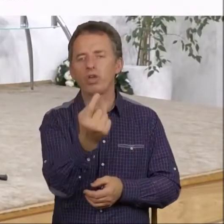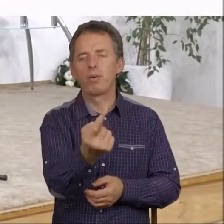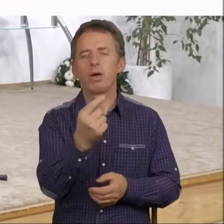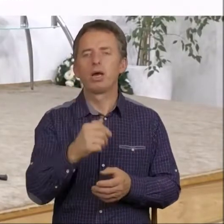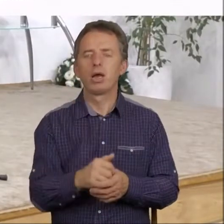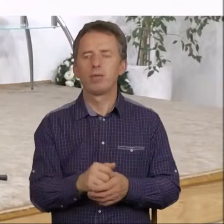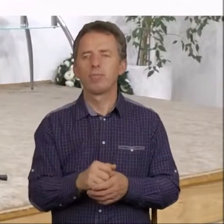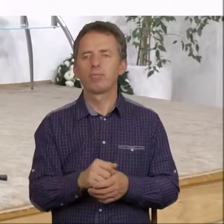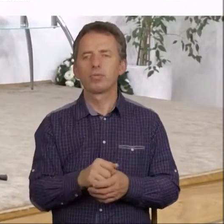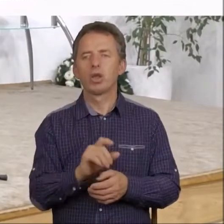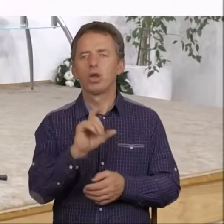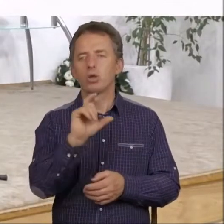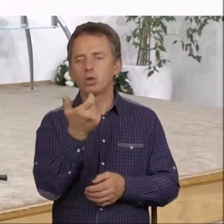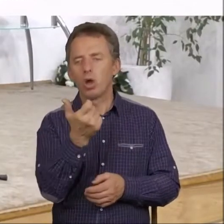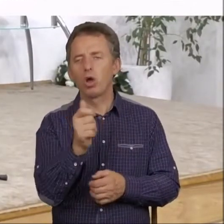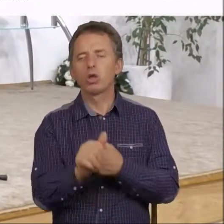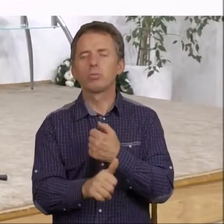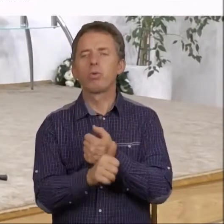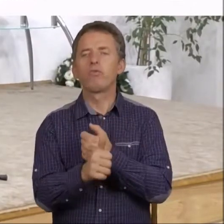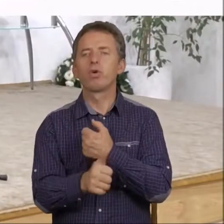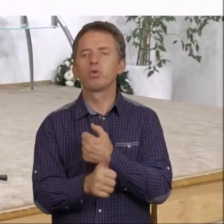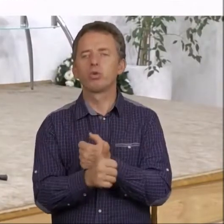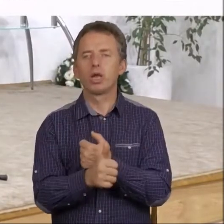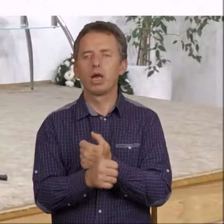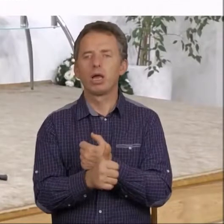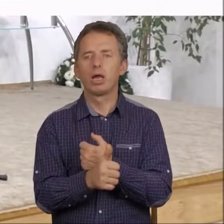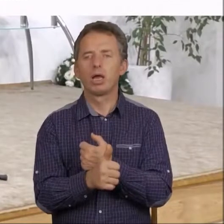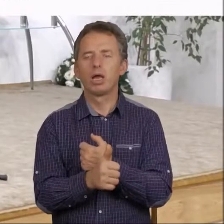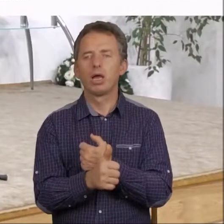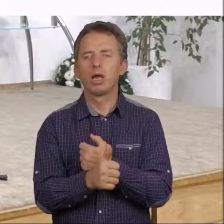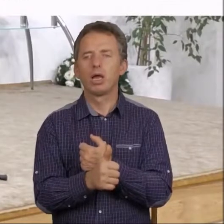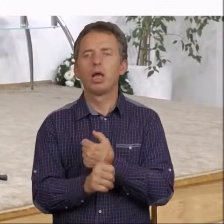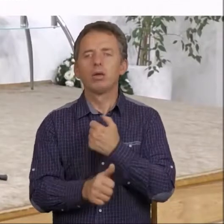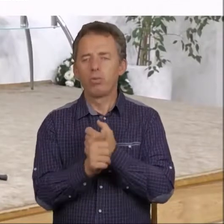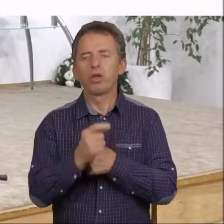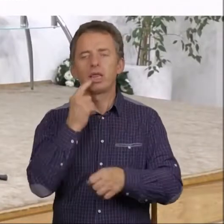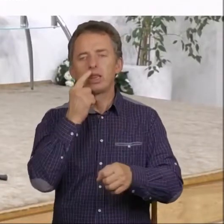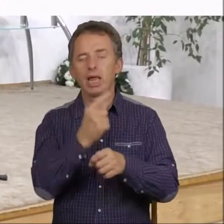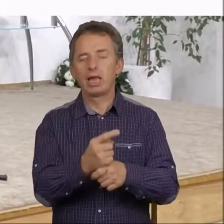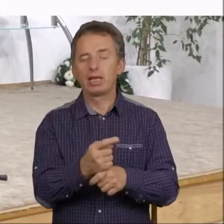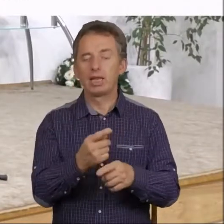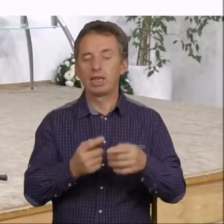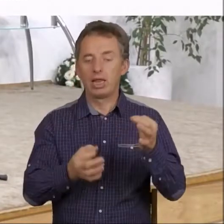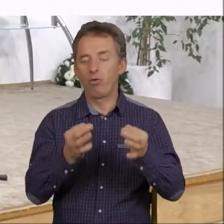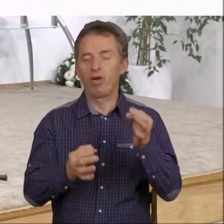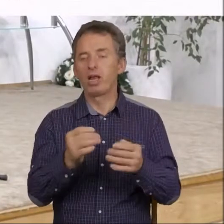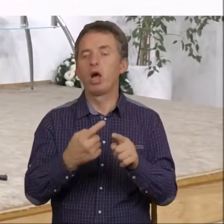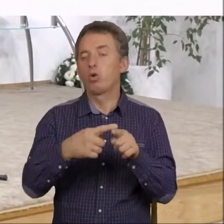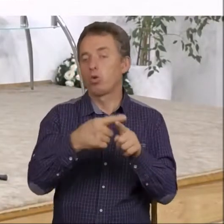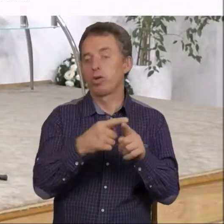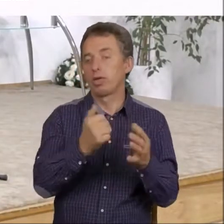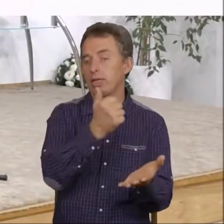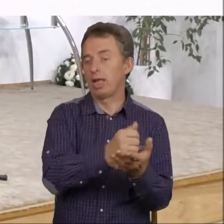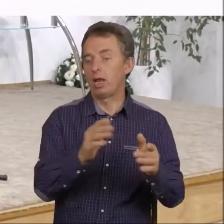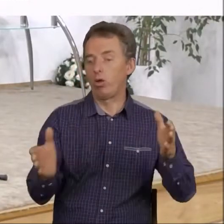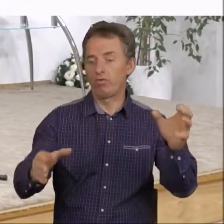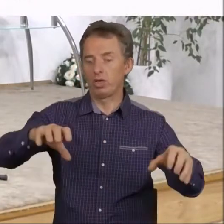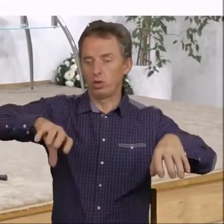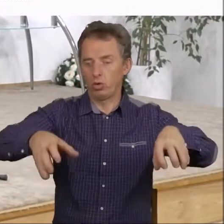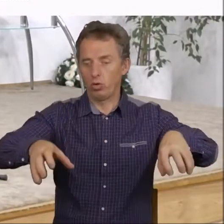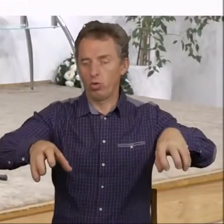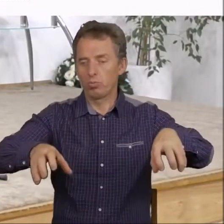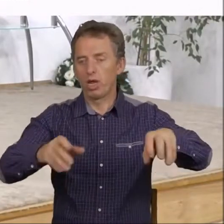I to spowoduje, to spowoduje ta zdecydowana różnica stanowisk, a jednocześnie